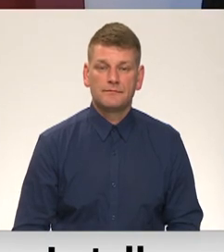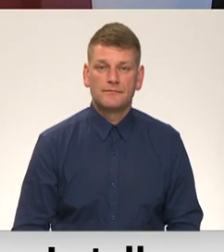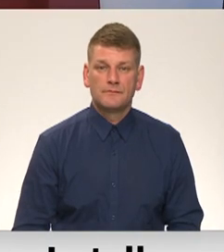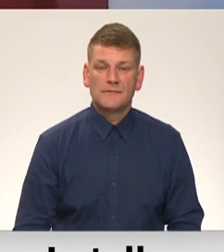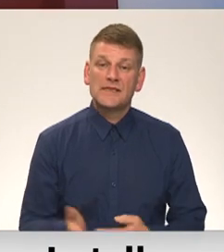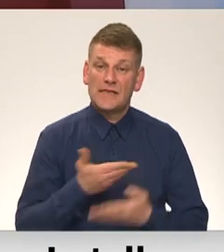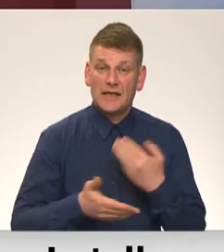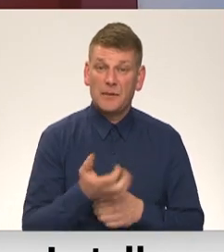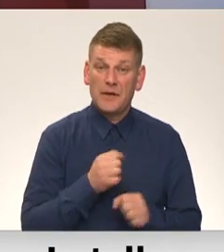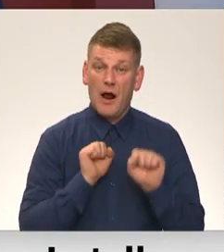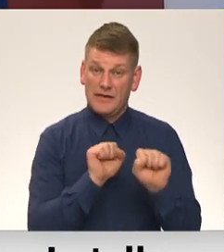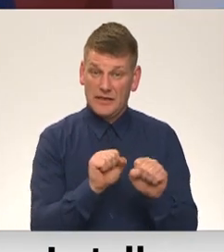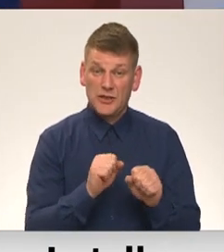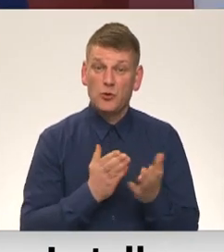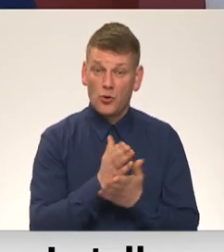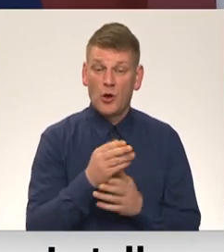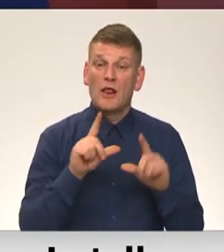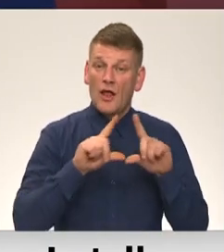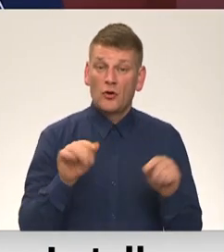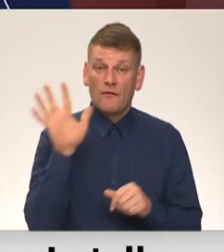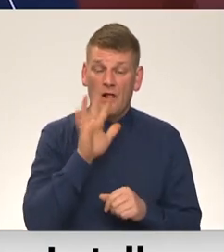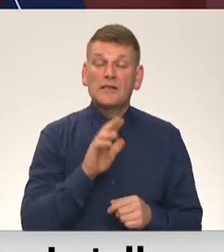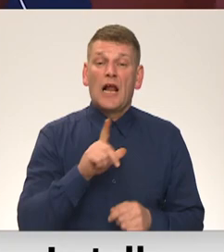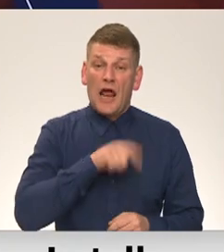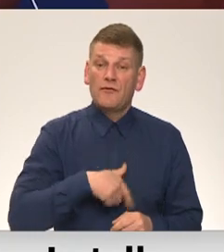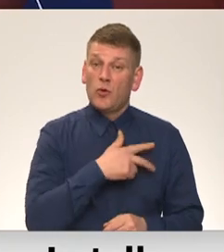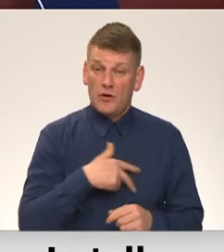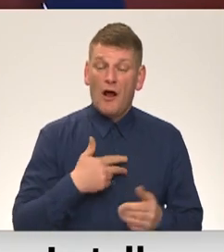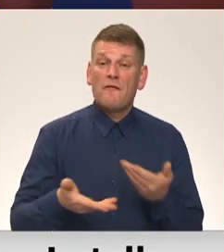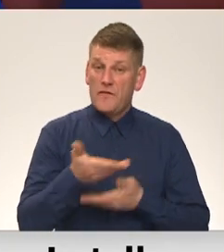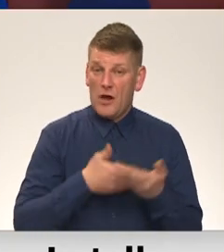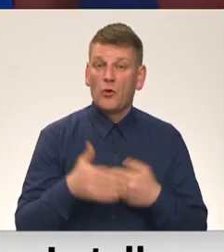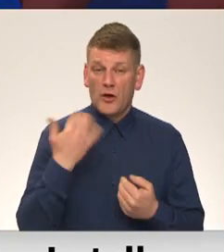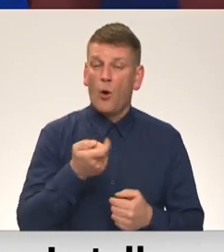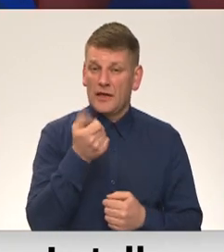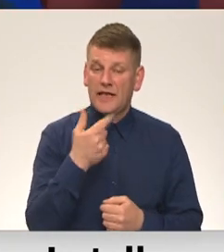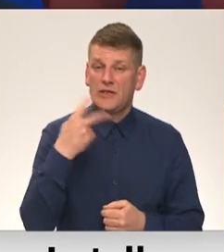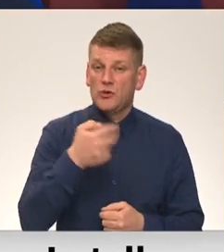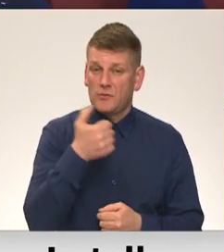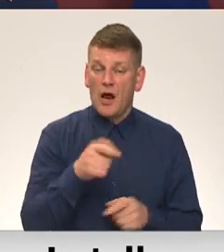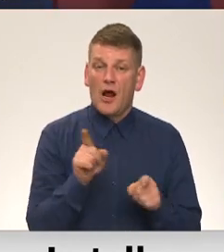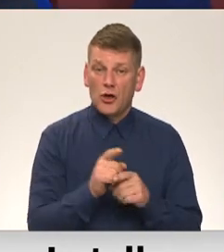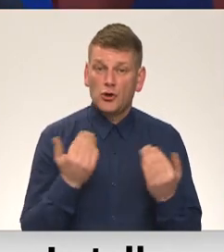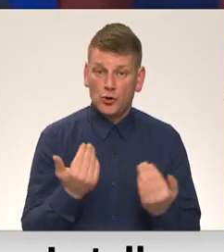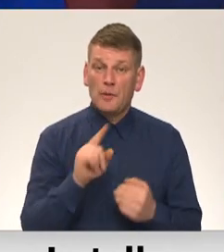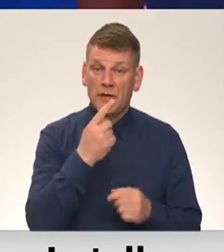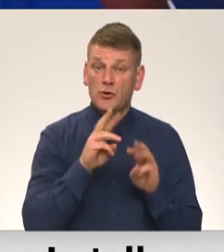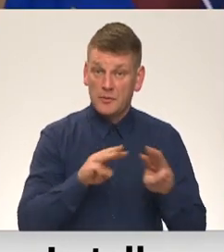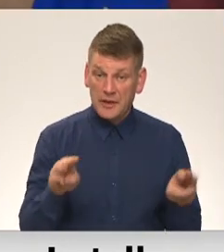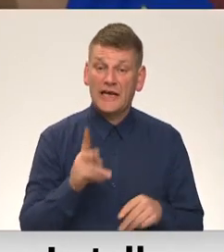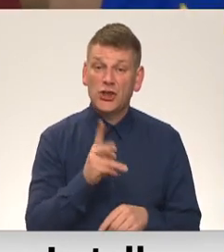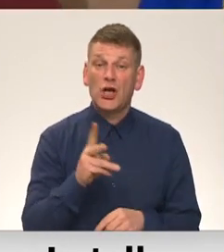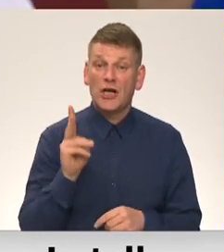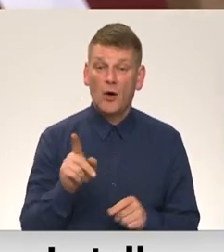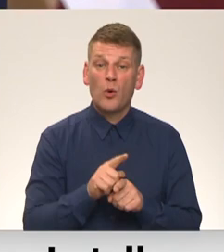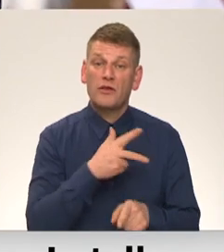Sadarbība aizsardzības jomā NATO valstis Latviju un Dāniju vienoja jau gan 2020 gadu. Arī šodien ministru prezidenta Krišķāņu Kariņu